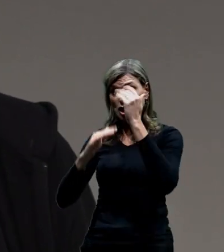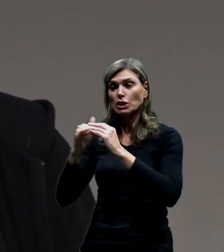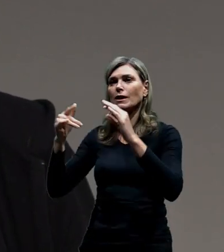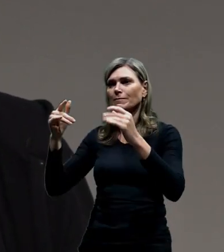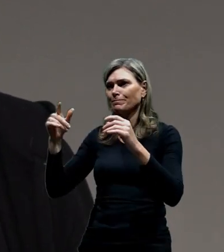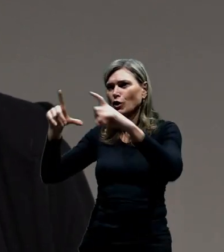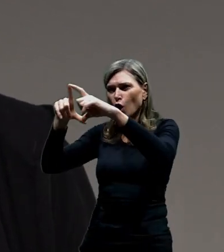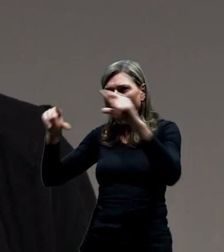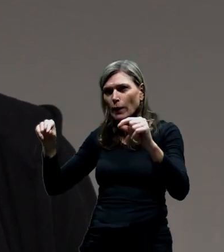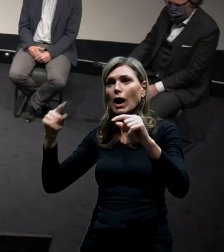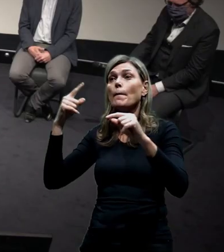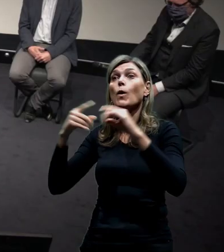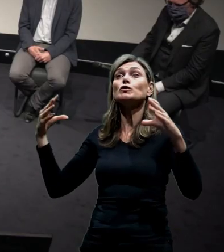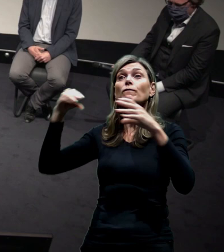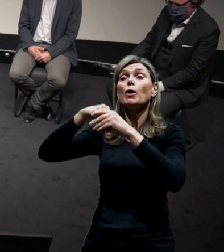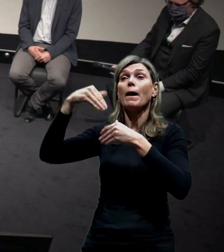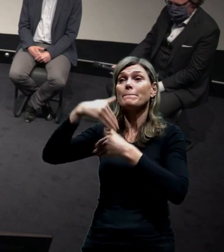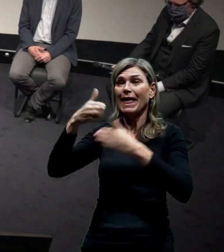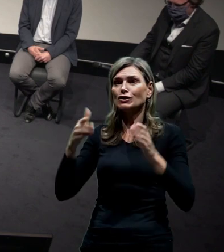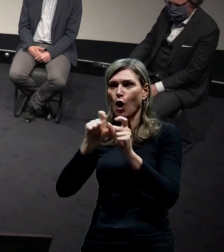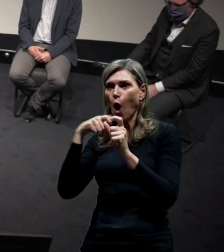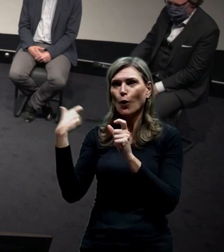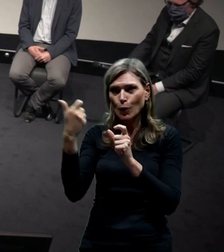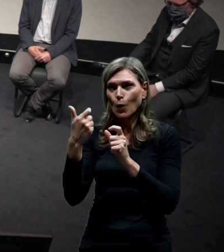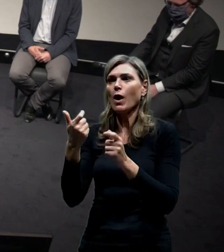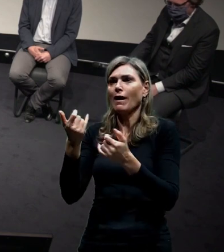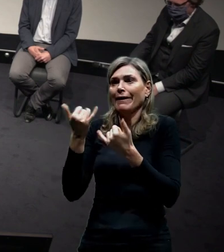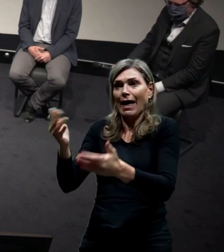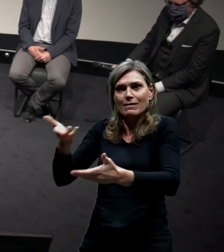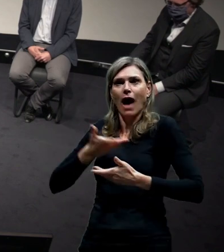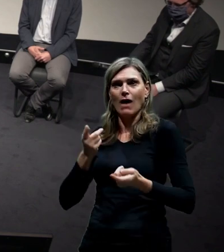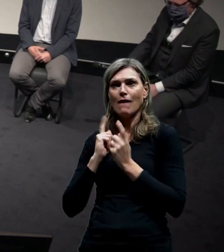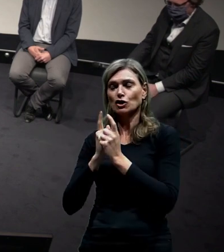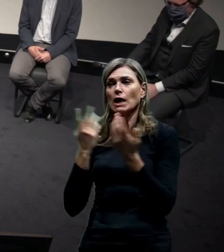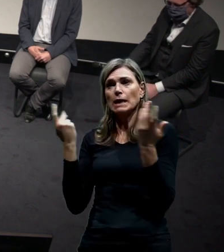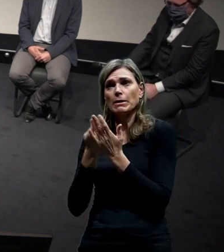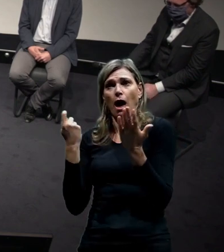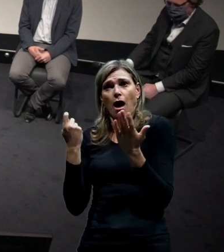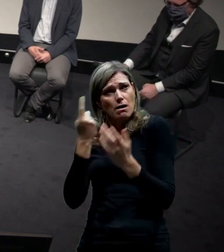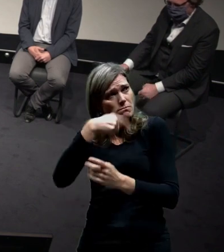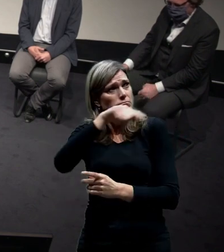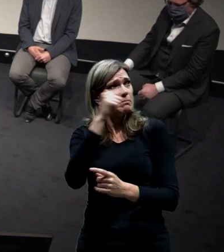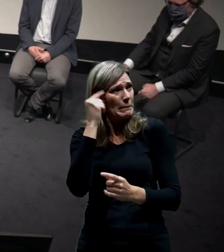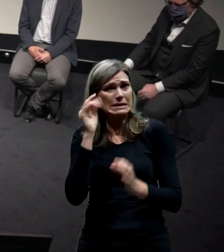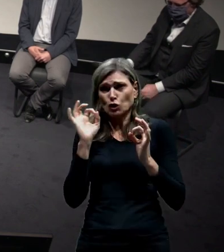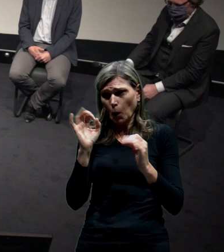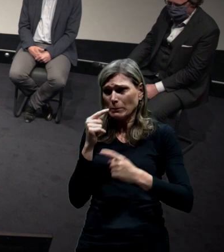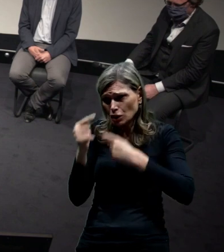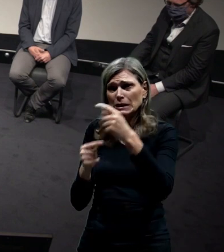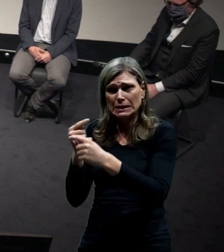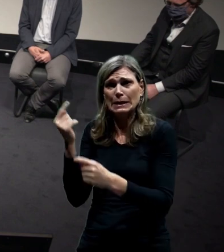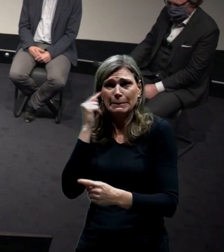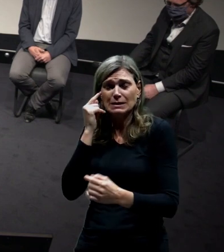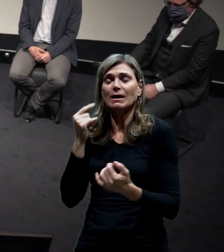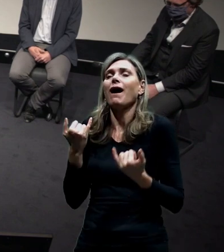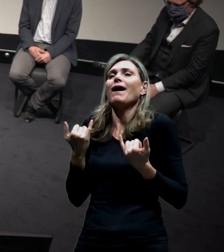vlastně ten jejich problém vyřešil. Proto mně to přišlo vlastně, že jste se vydali zkrátka správným směrem. Že vlastně tohleto, k čemu